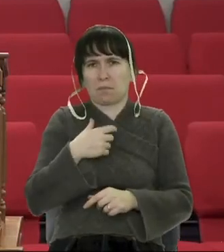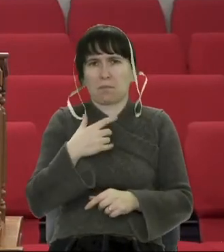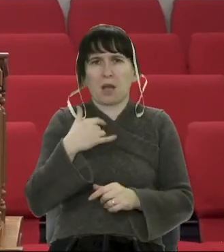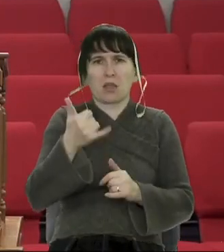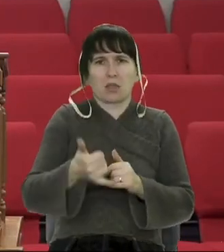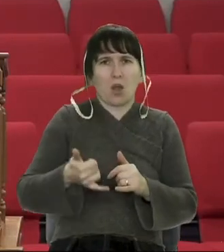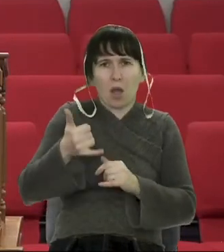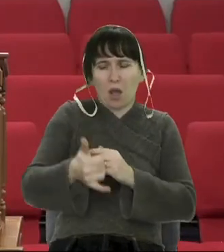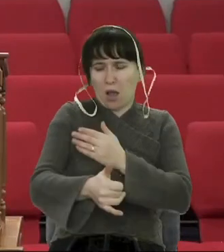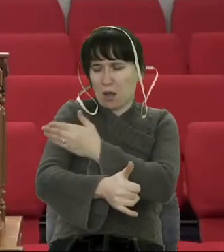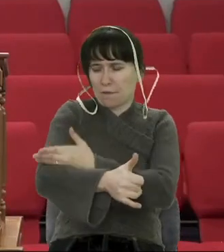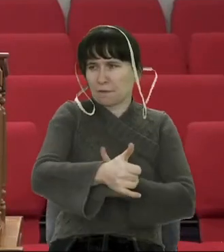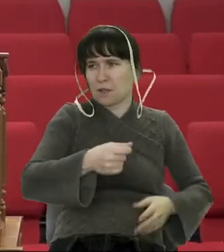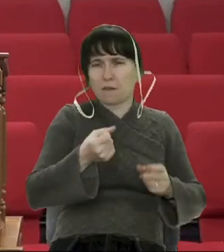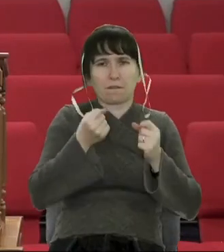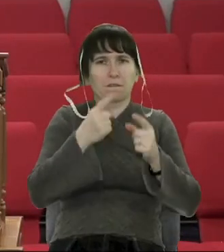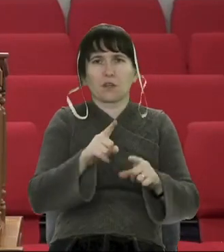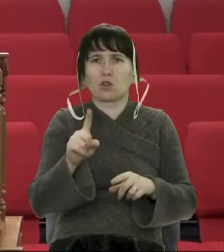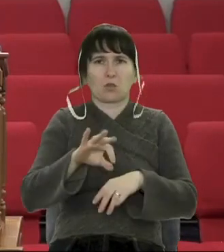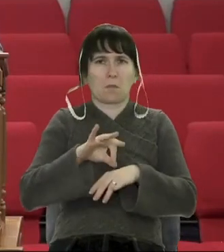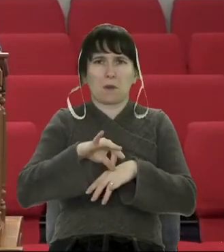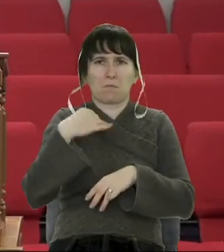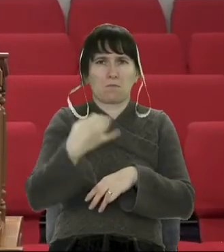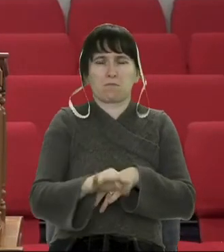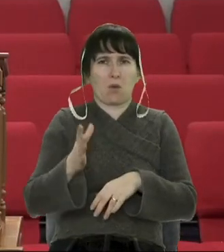своєї ноги, аби просто не терпіти біль.